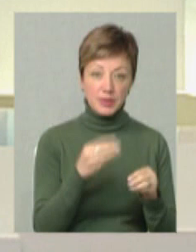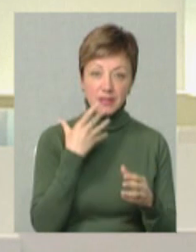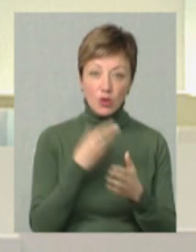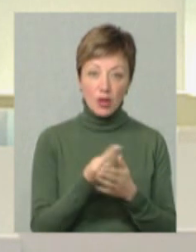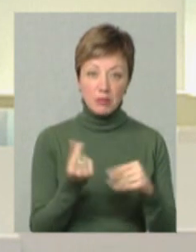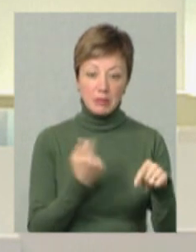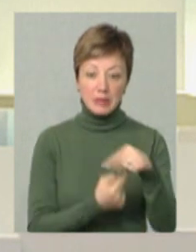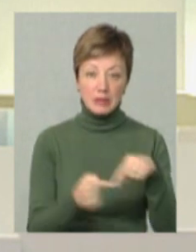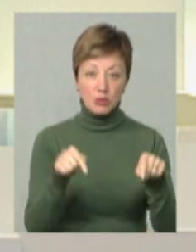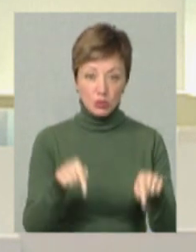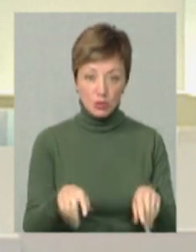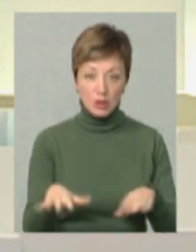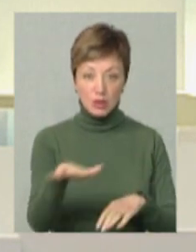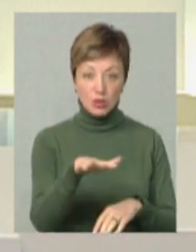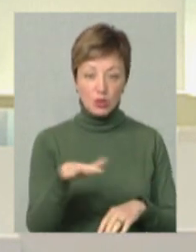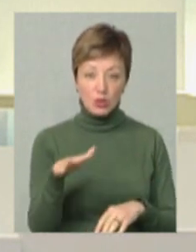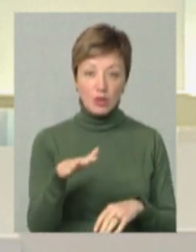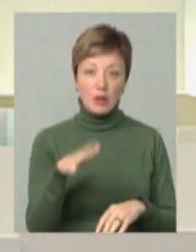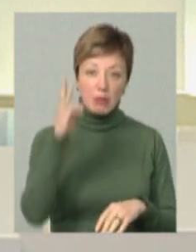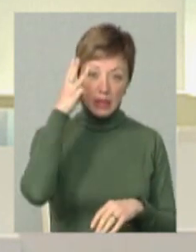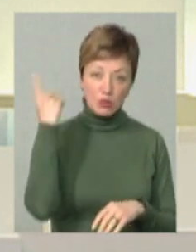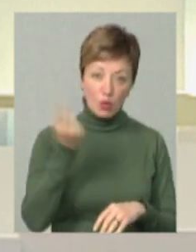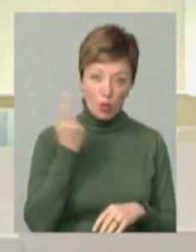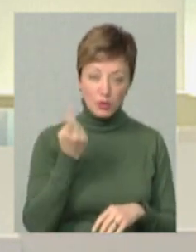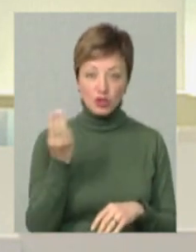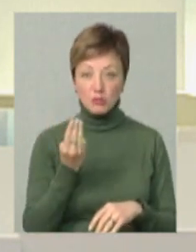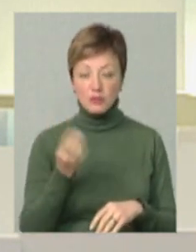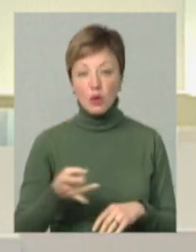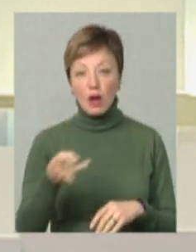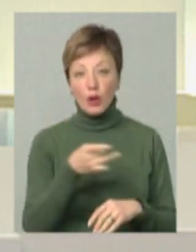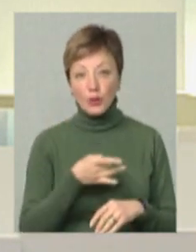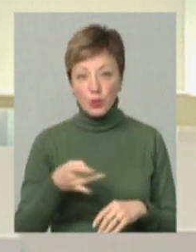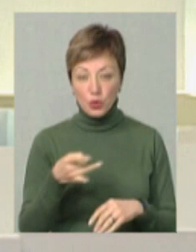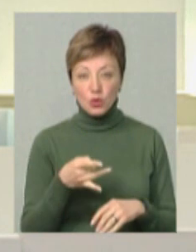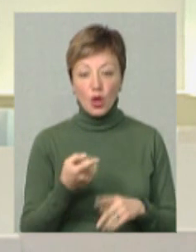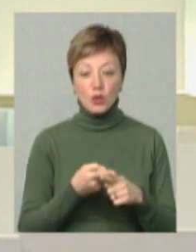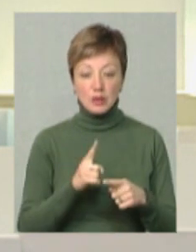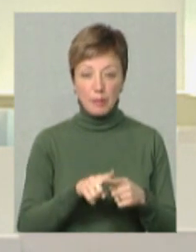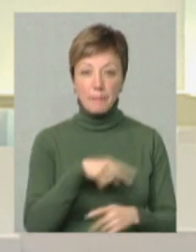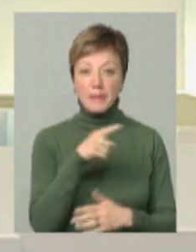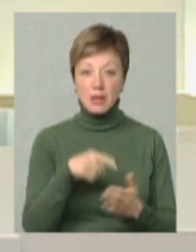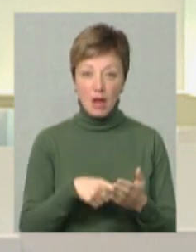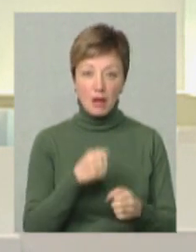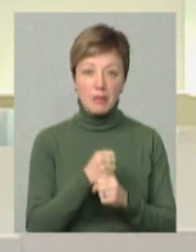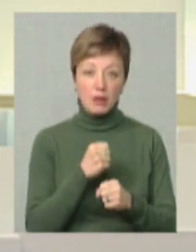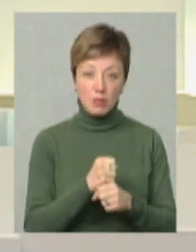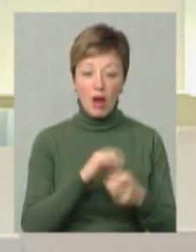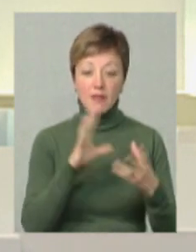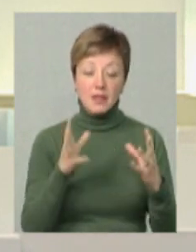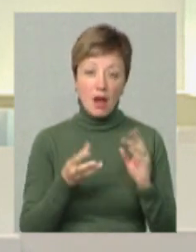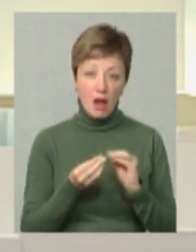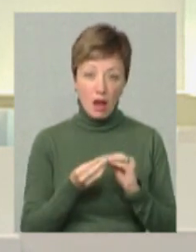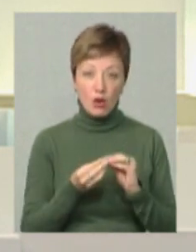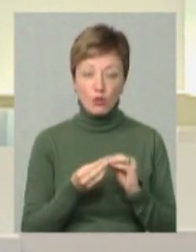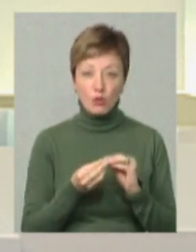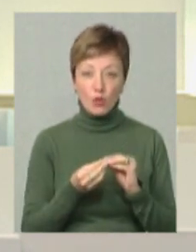потужності саме на території як Хмельницької області, так і Шепетівського району. Тому над цим питанням працюємо, а так в загальному